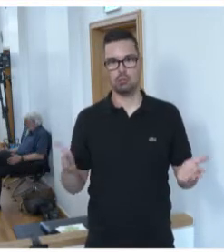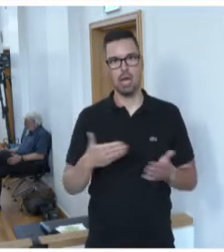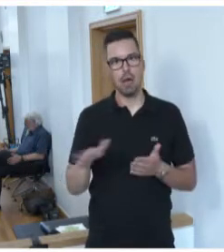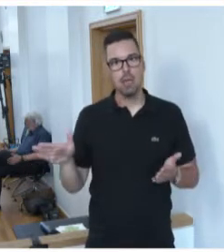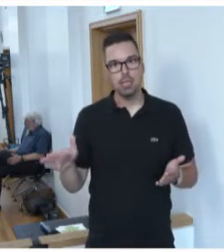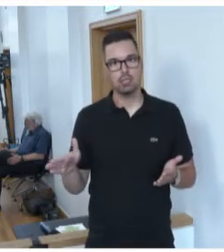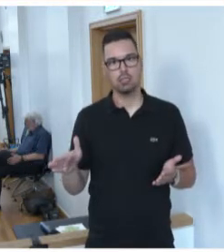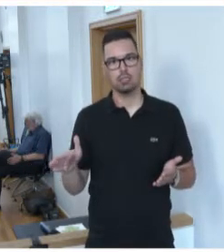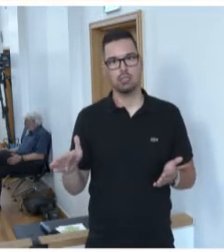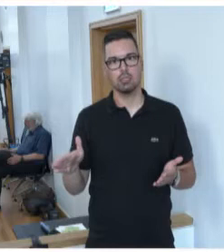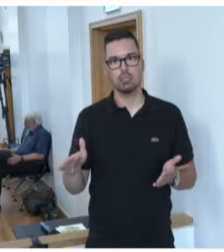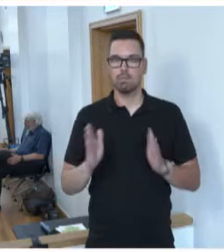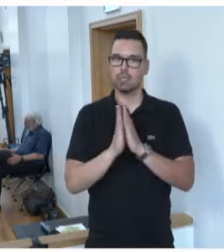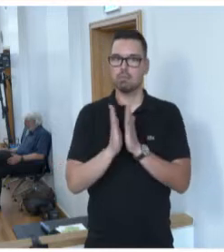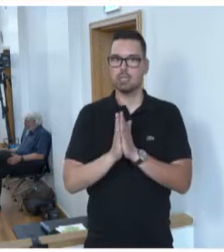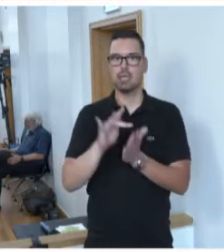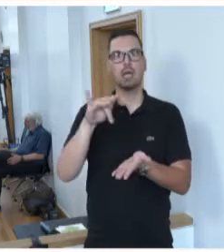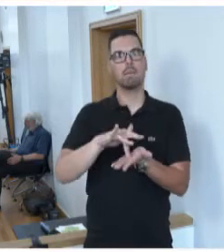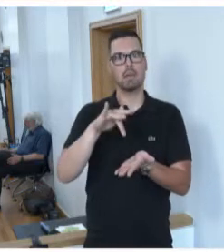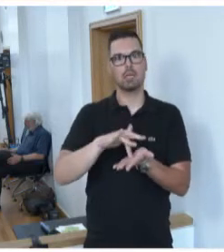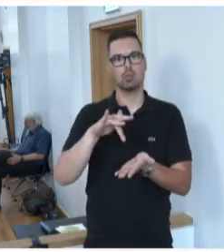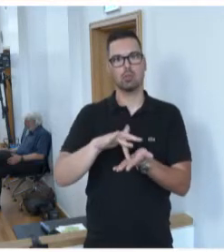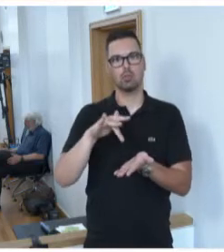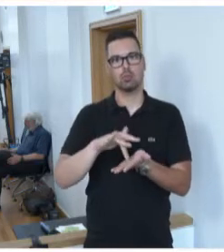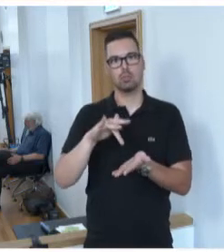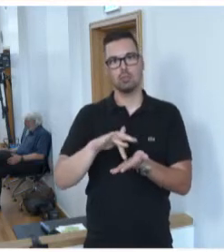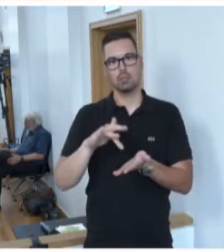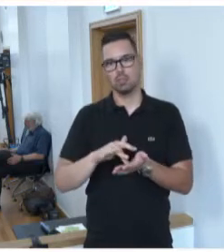Lassen Sie mich das bitte begründen. Erstens,